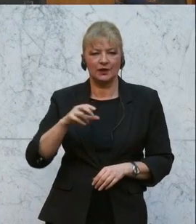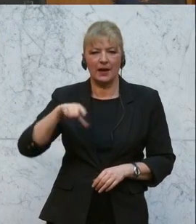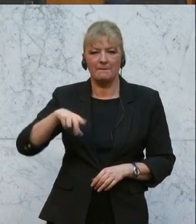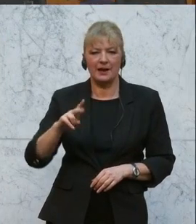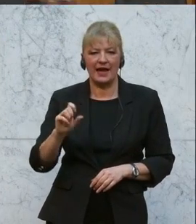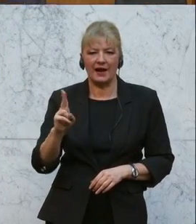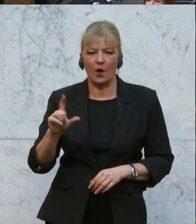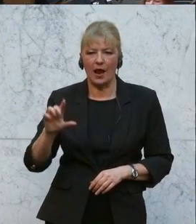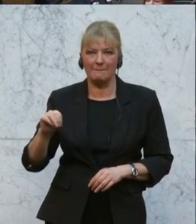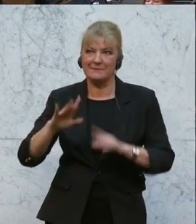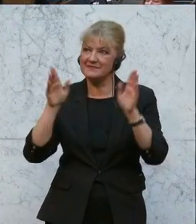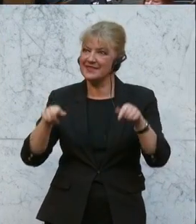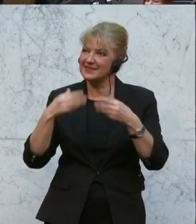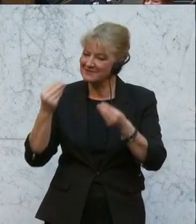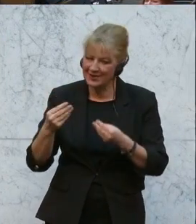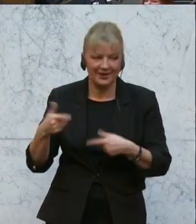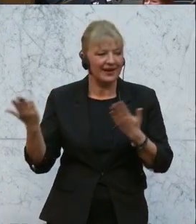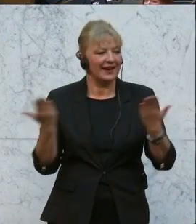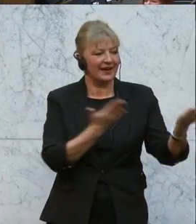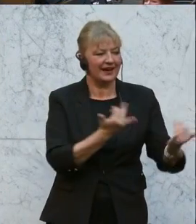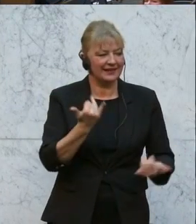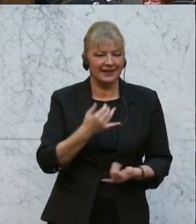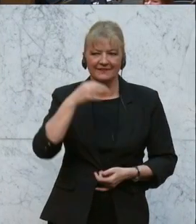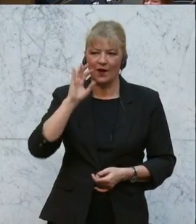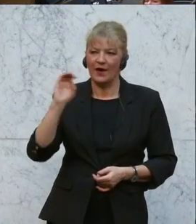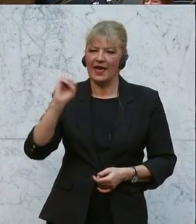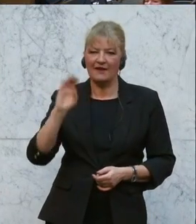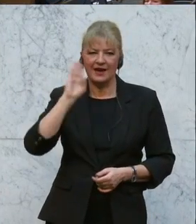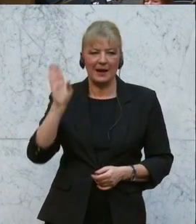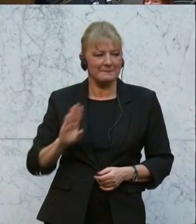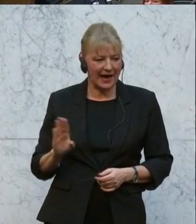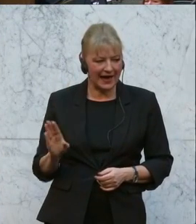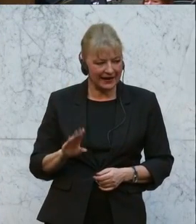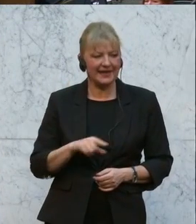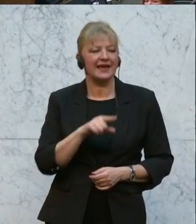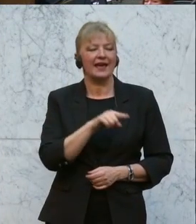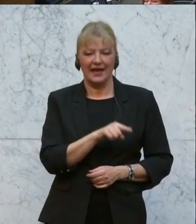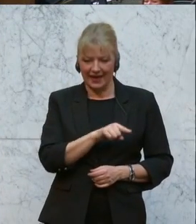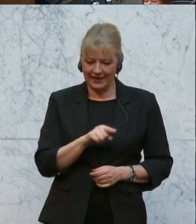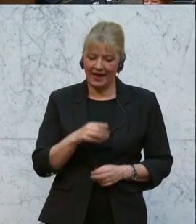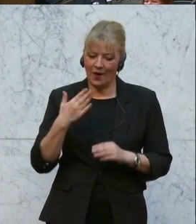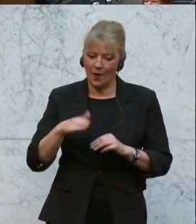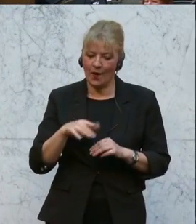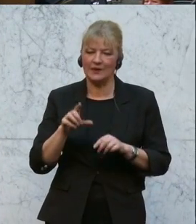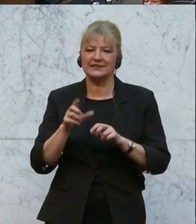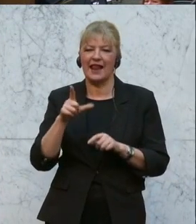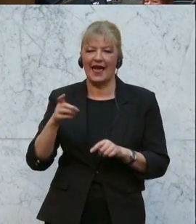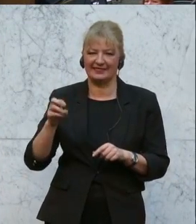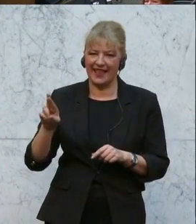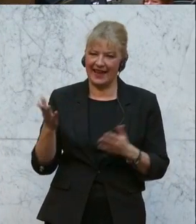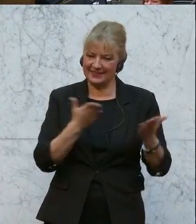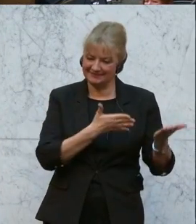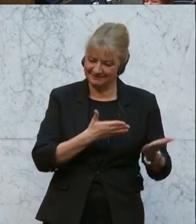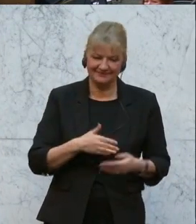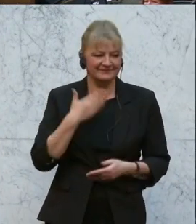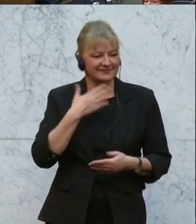Und erteile der Frau Abgeordneten Eva-Maria Holzmann das, wow, Holzleitner, natürlich. Dankeschön, Frau Präsidentin, sehr geehrter Herr